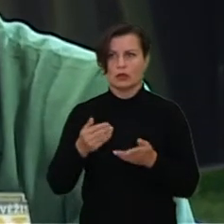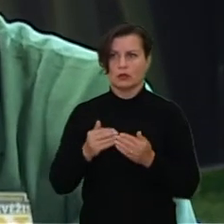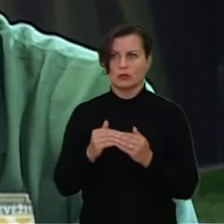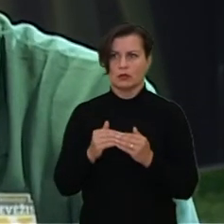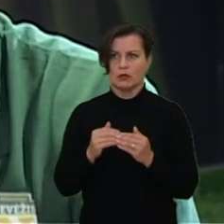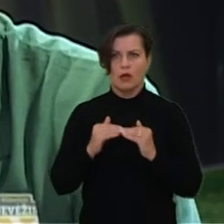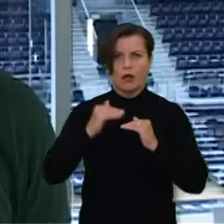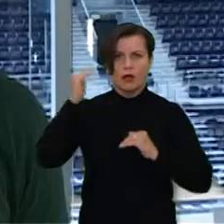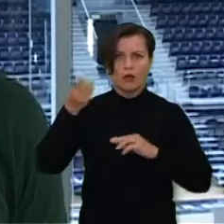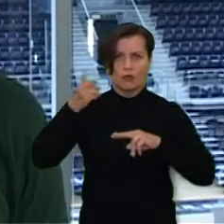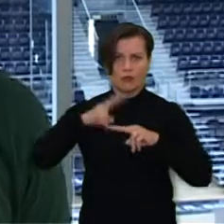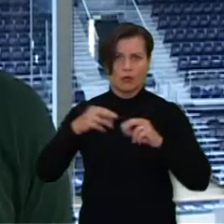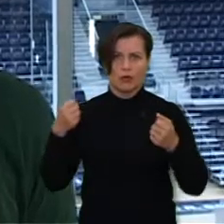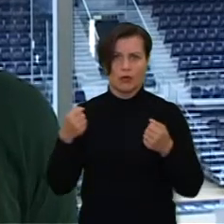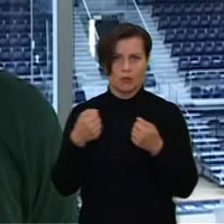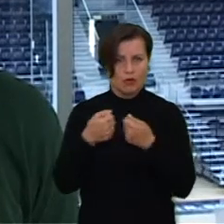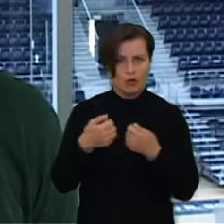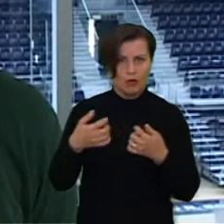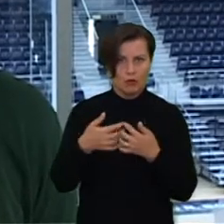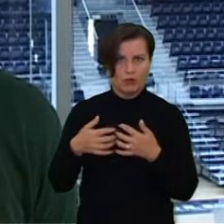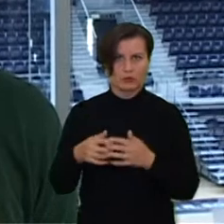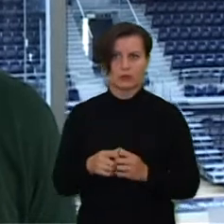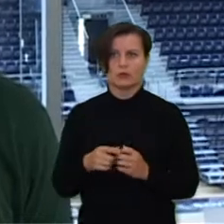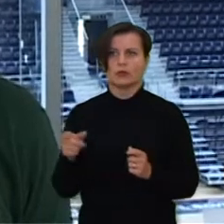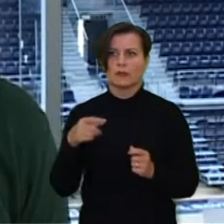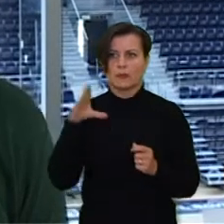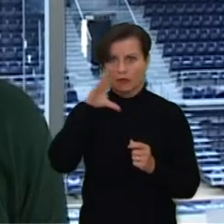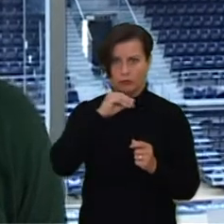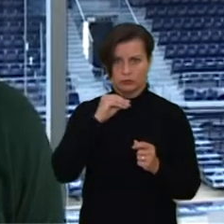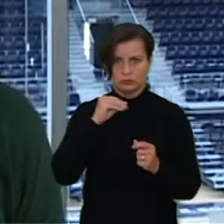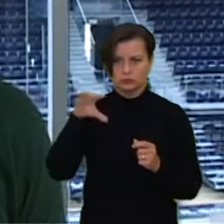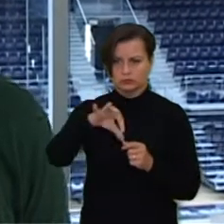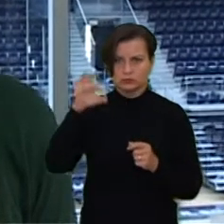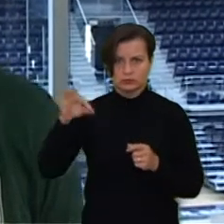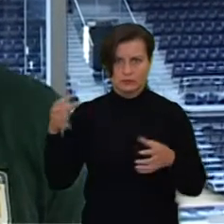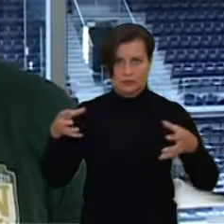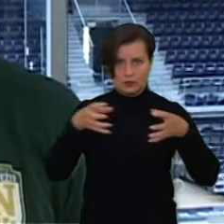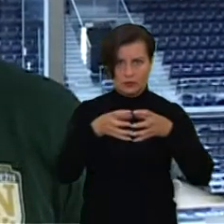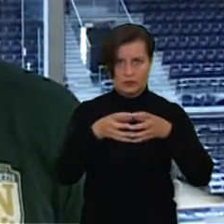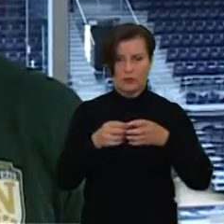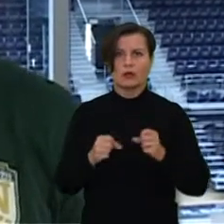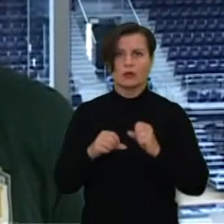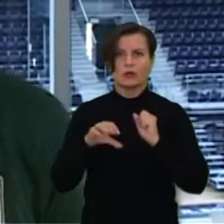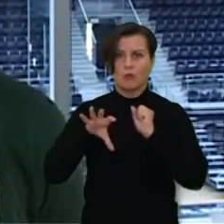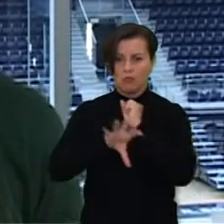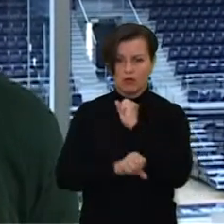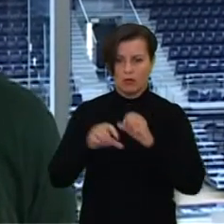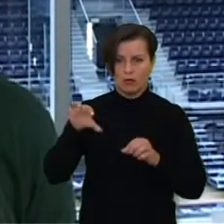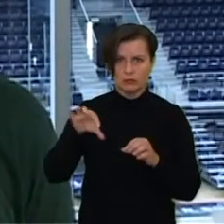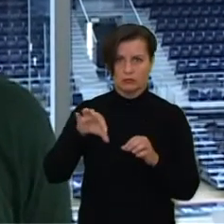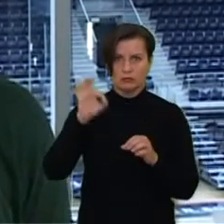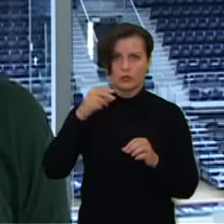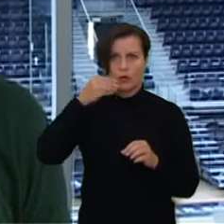kaip ir pavyko susikomplektuoti, maždaug pagal visas pozicijas turim. Paskutintas prisijungė